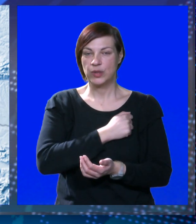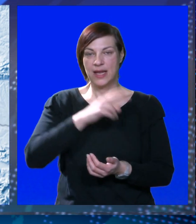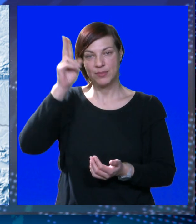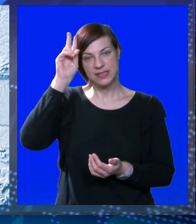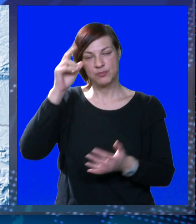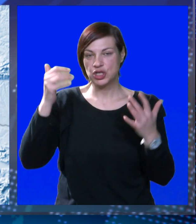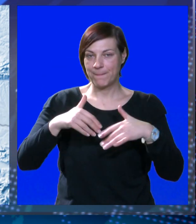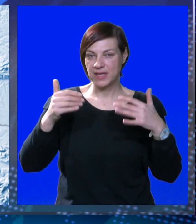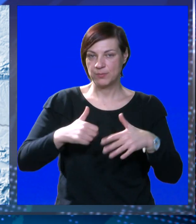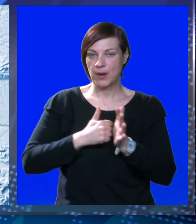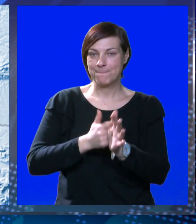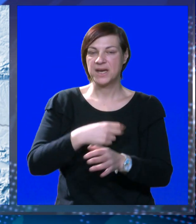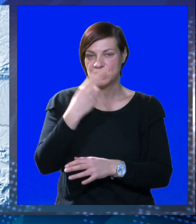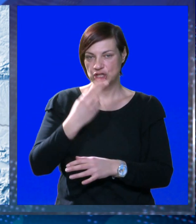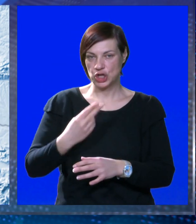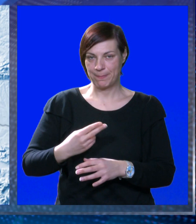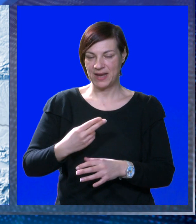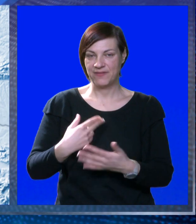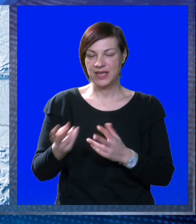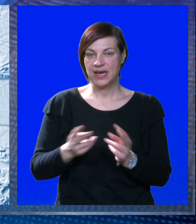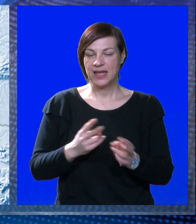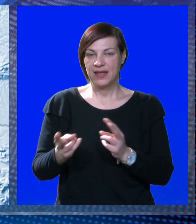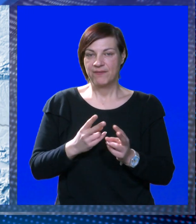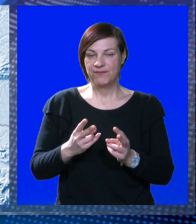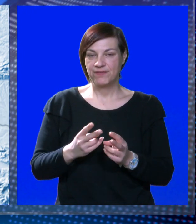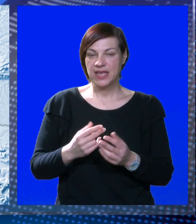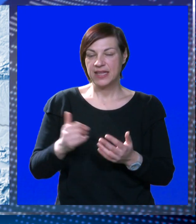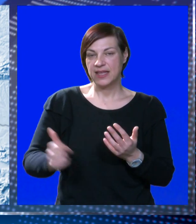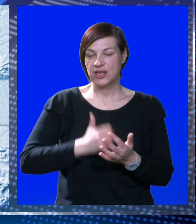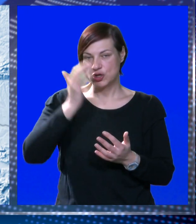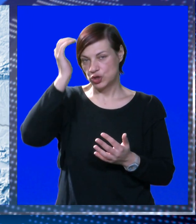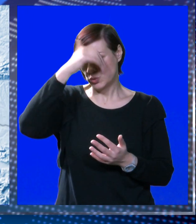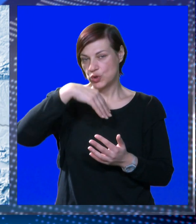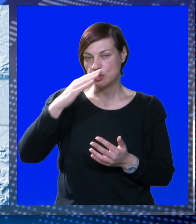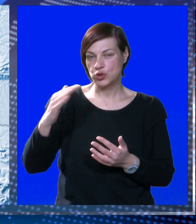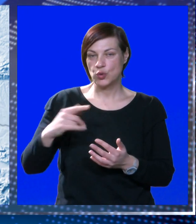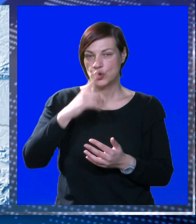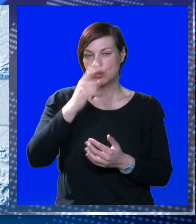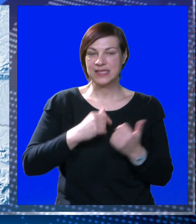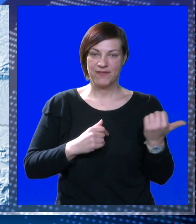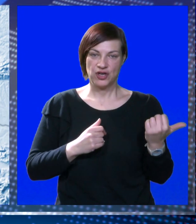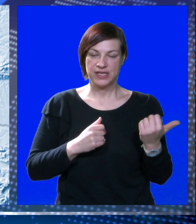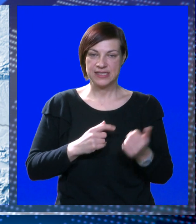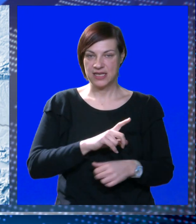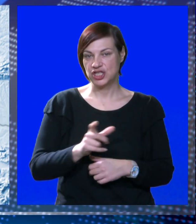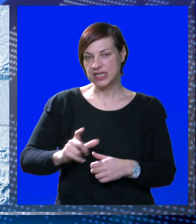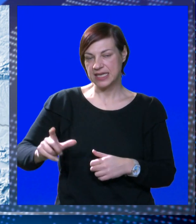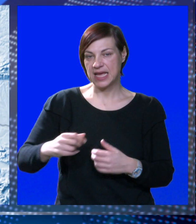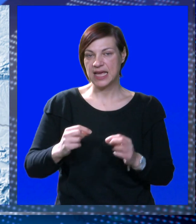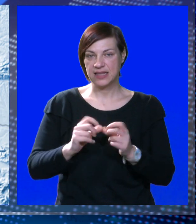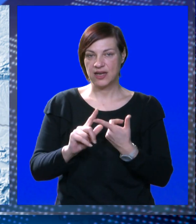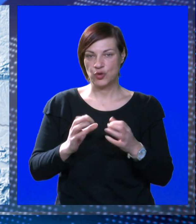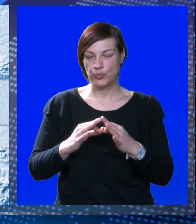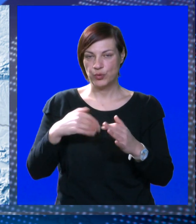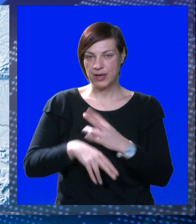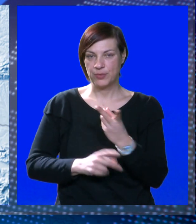Dalmaciji lokalno može biti pljuskova praćeni grmljavinom. Vjetar slab do umjeren još u noći u gorju i jak sjeveroistočni. Na Jadranu